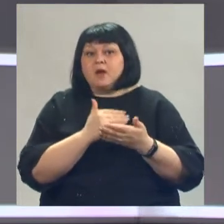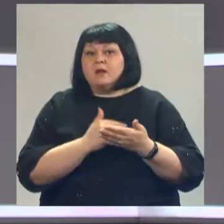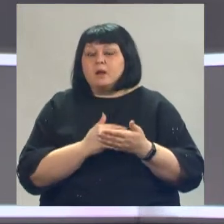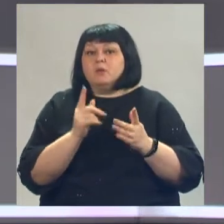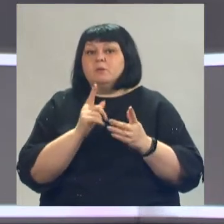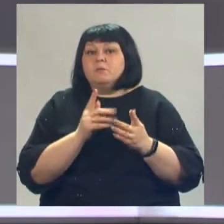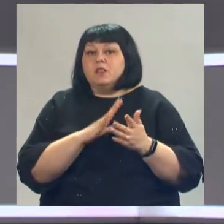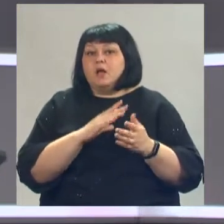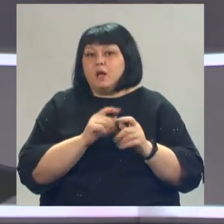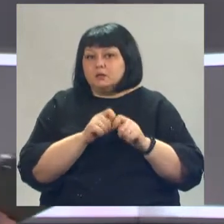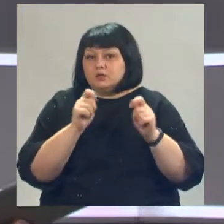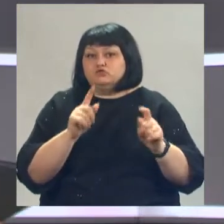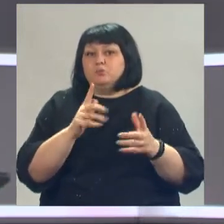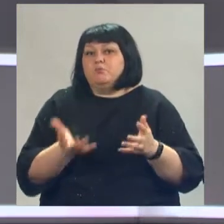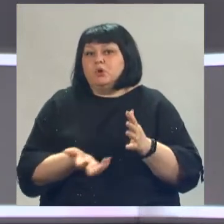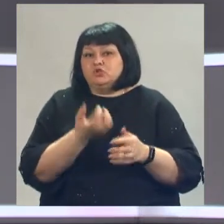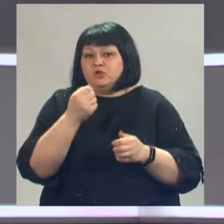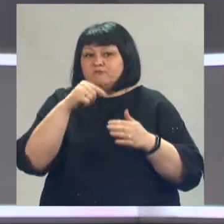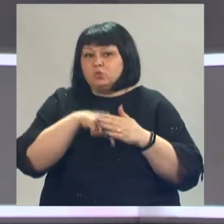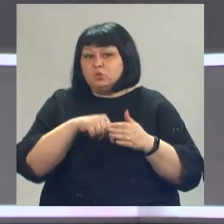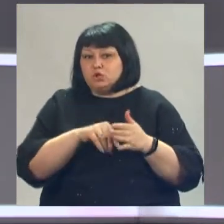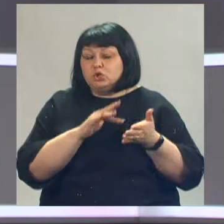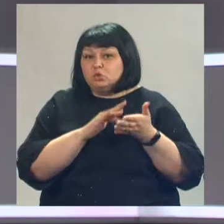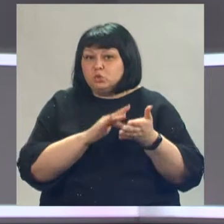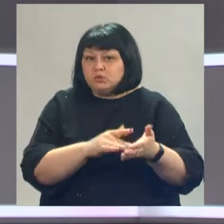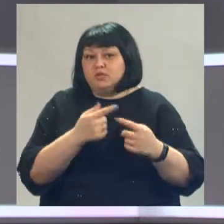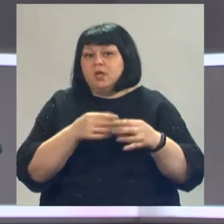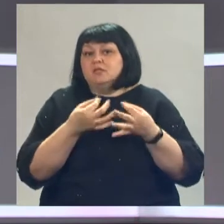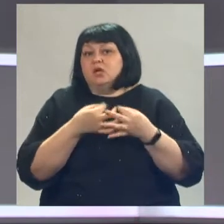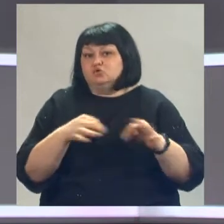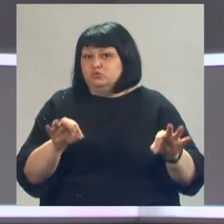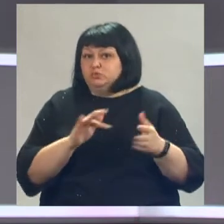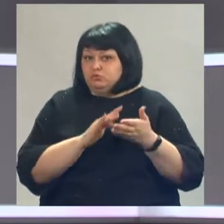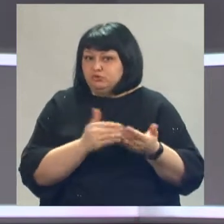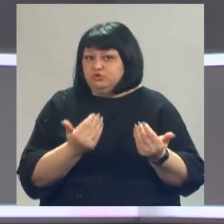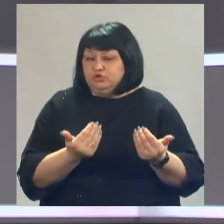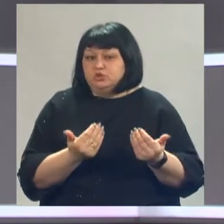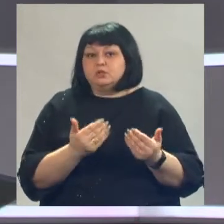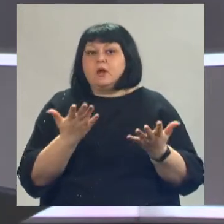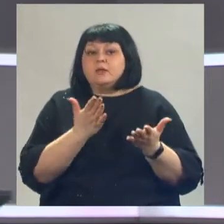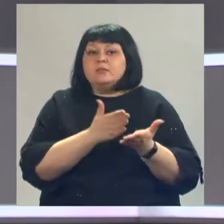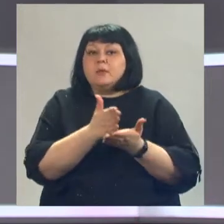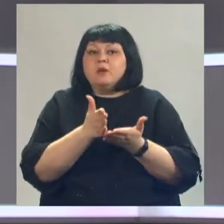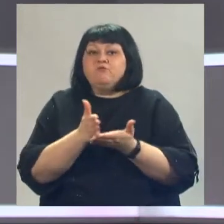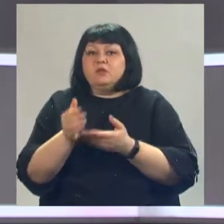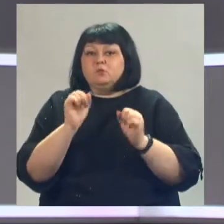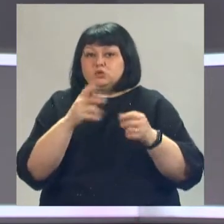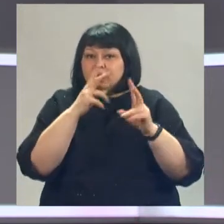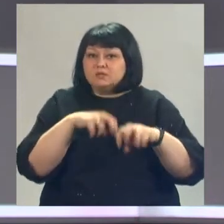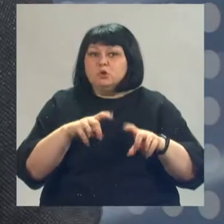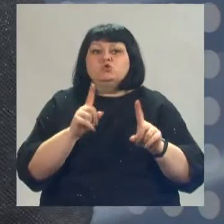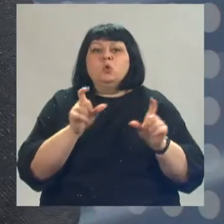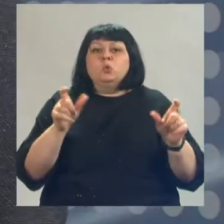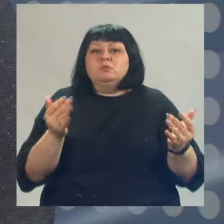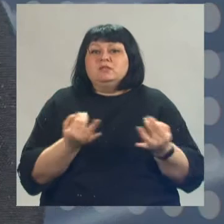внутренний туризм. Один из самых доступных вариантов путешествий сейчас. Какие направления можно рассматривать? Что сейчас больше всего интересует?